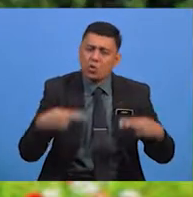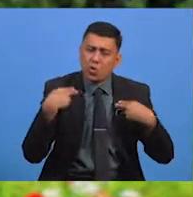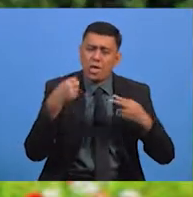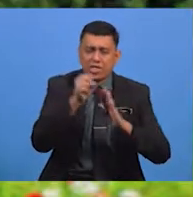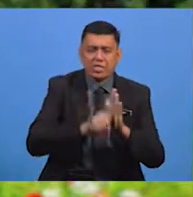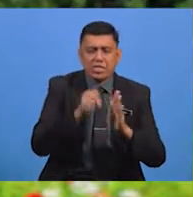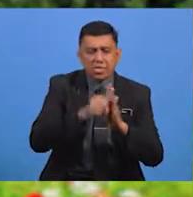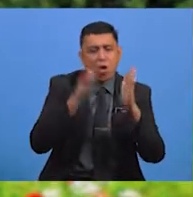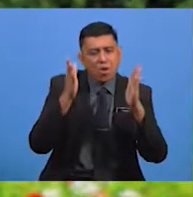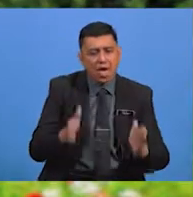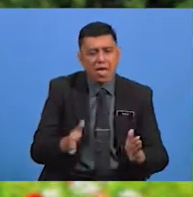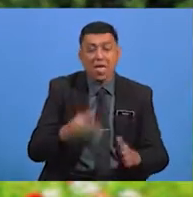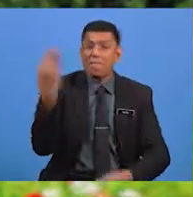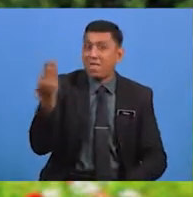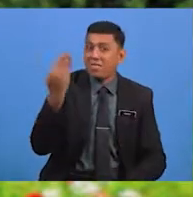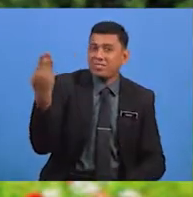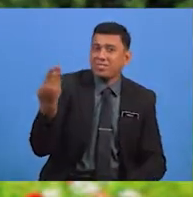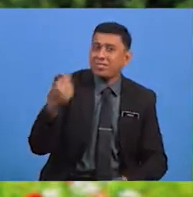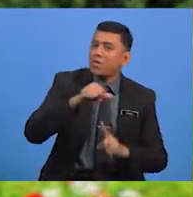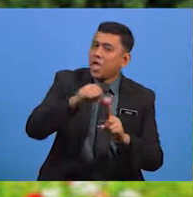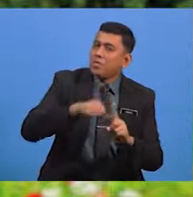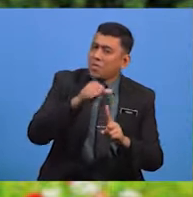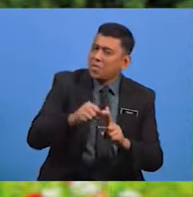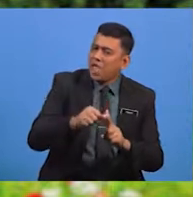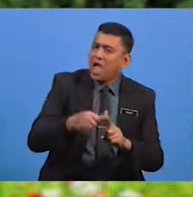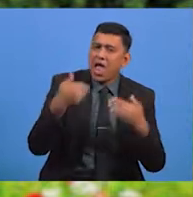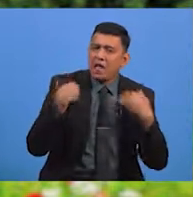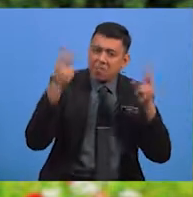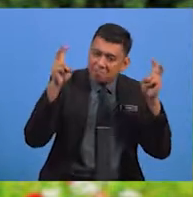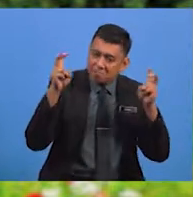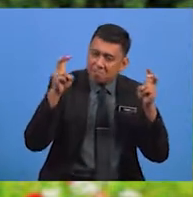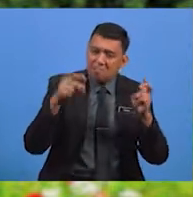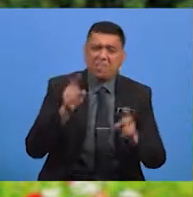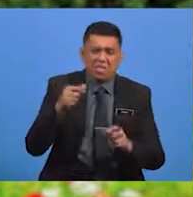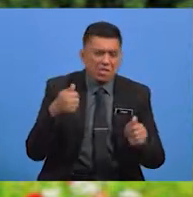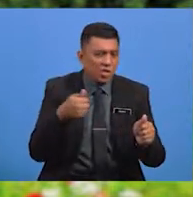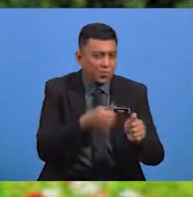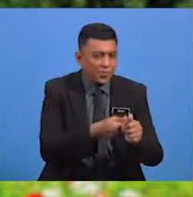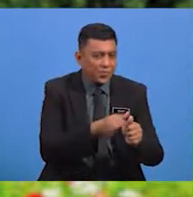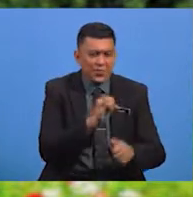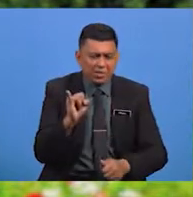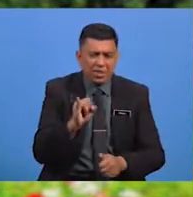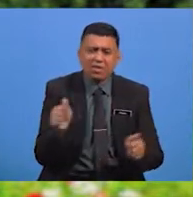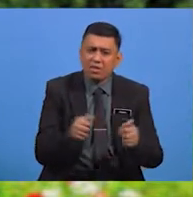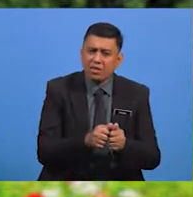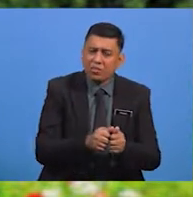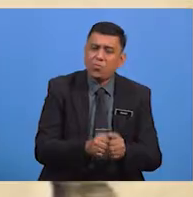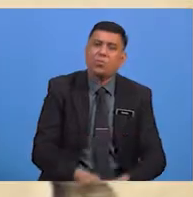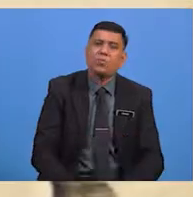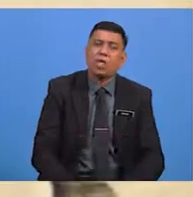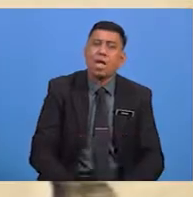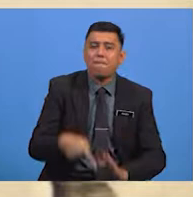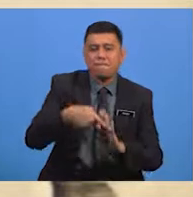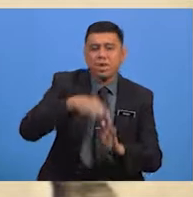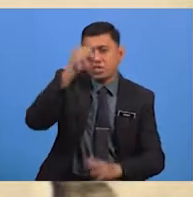Baiklah Seperti Biasa Apabila Ada Tema Akan Disusulipula Dengan Perincian Tema Iaitu